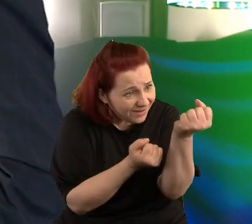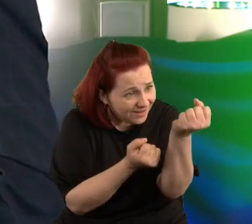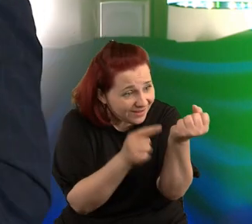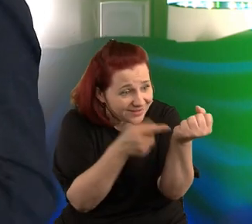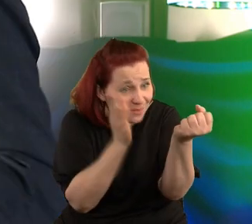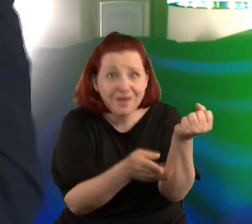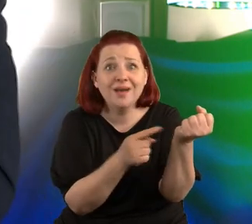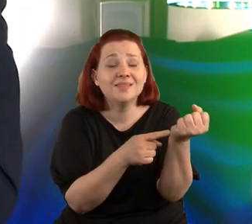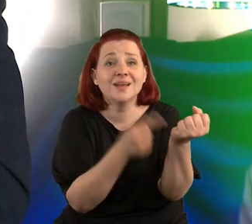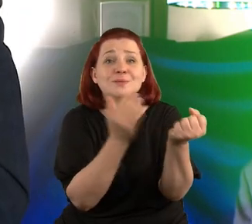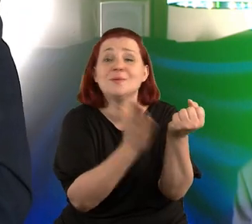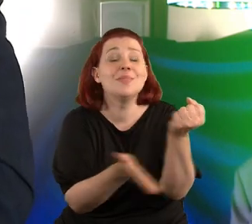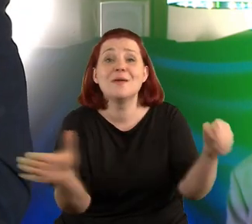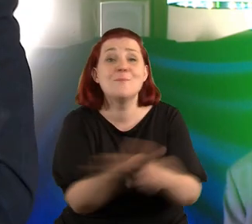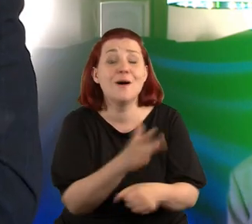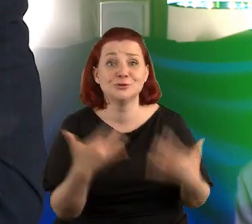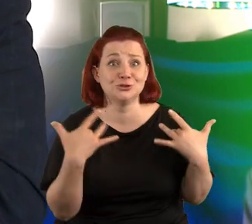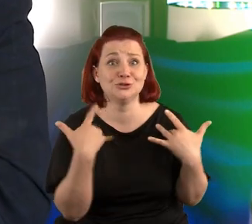To ja nie będę miał pełni życia.